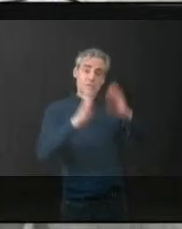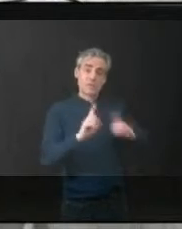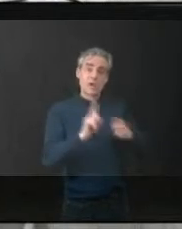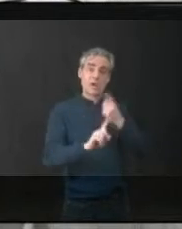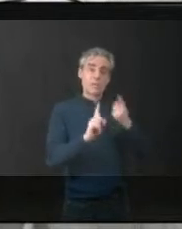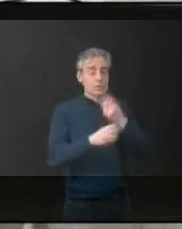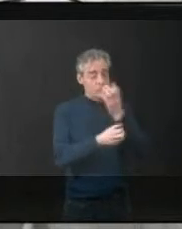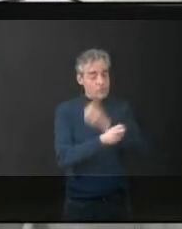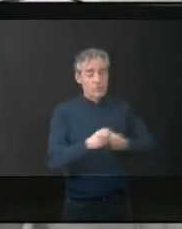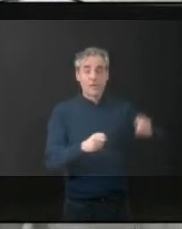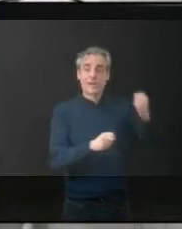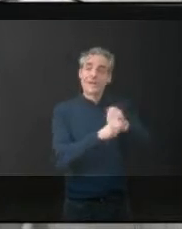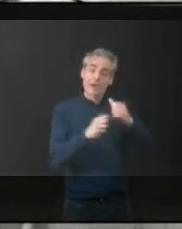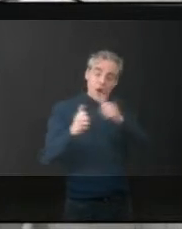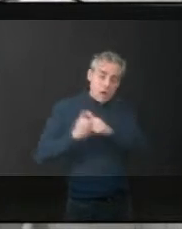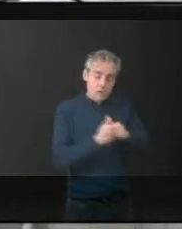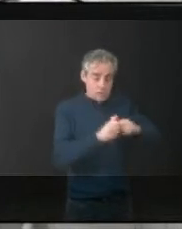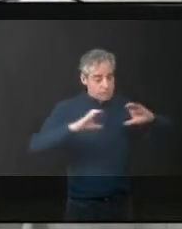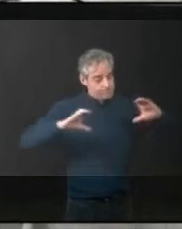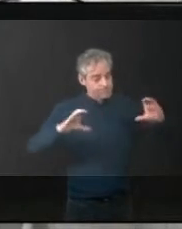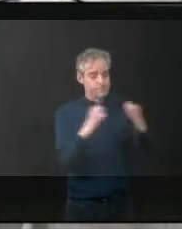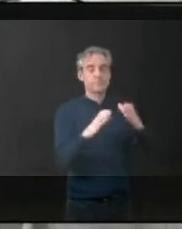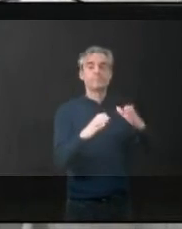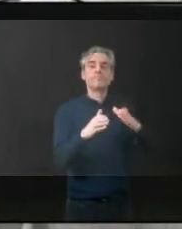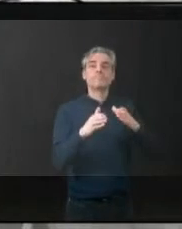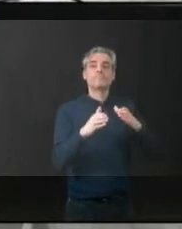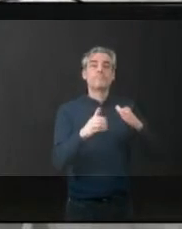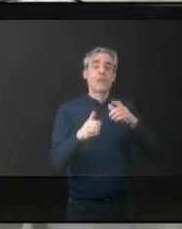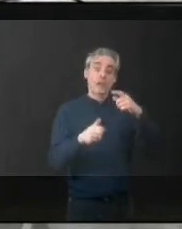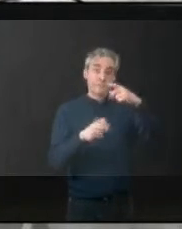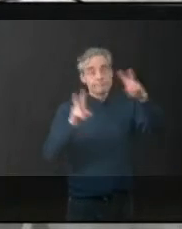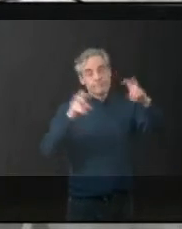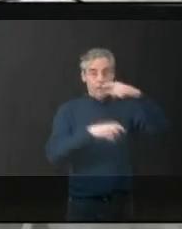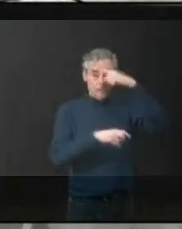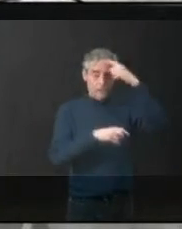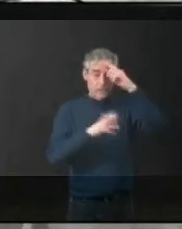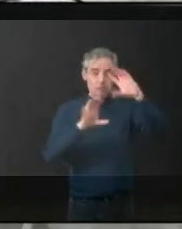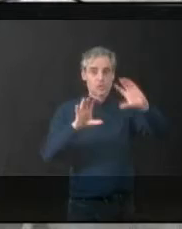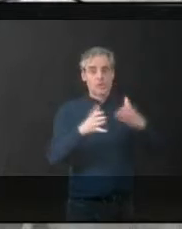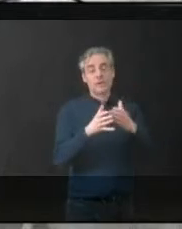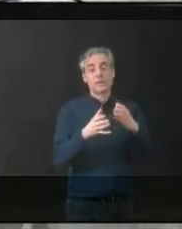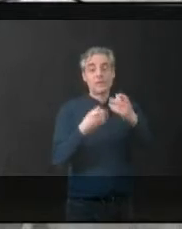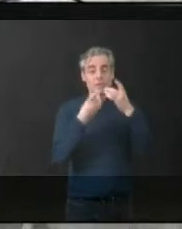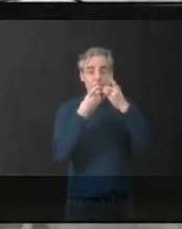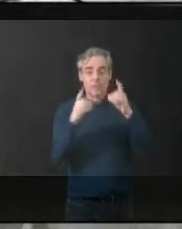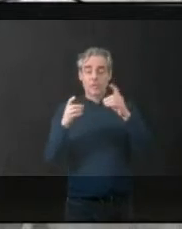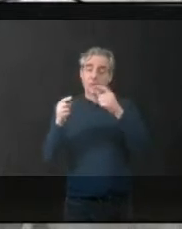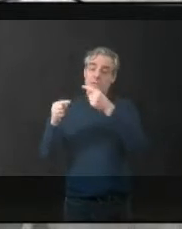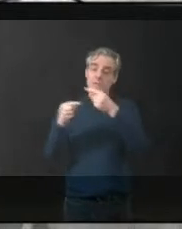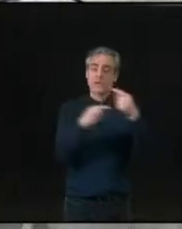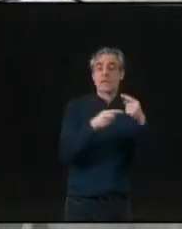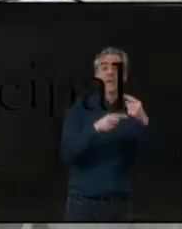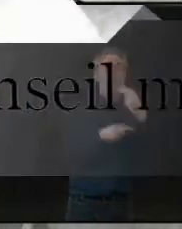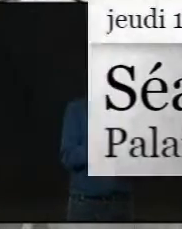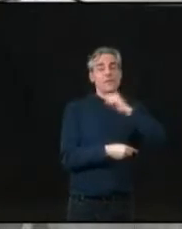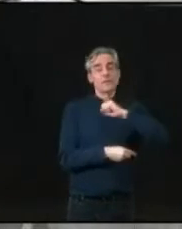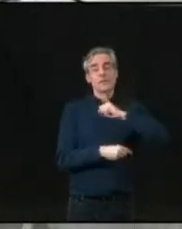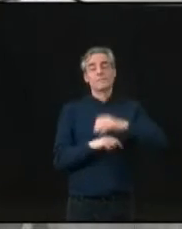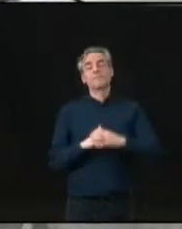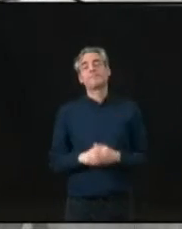élaborés et réfléchis de manière efficace que par l'intelligence collective. La démocratie est gage d'efficacité.